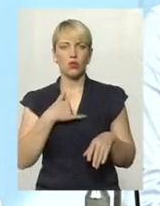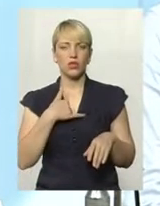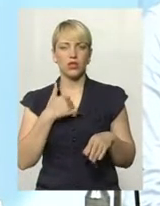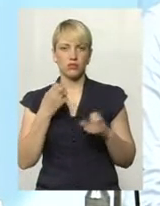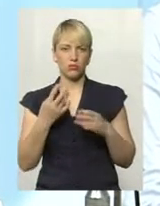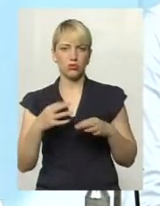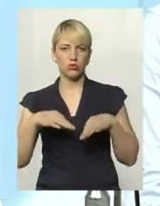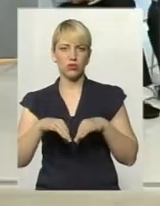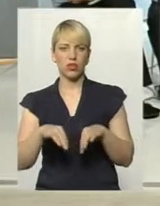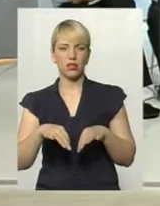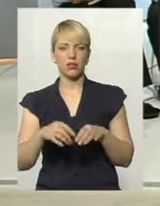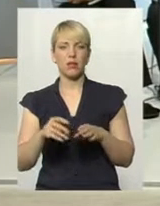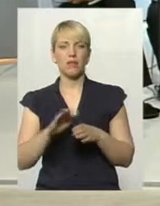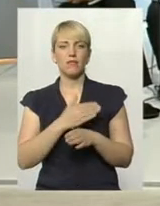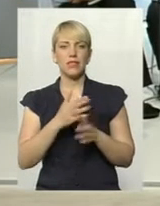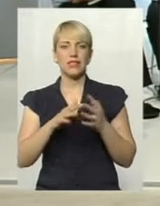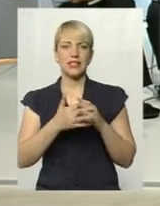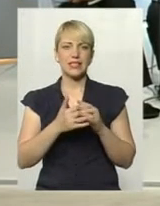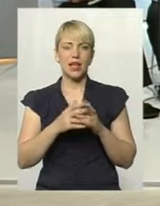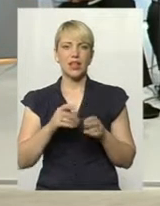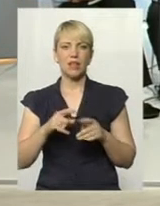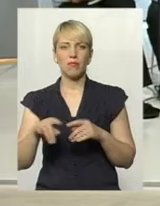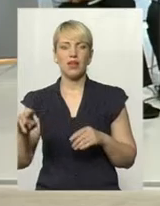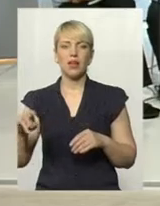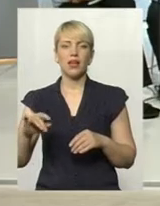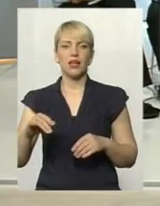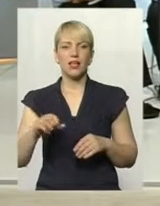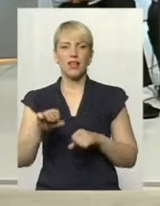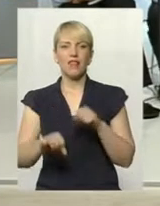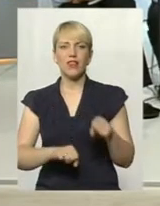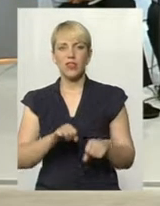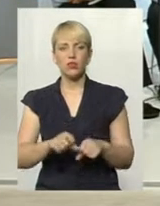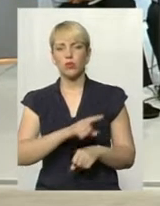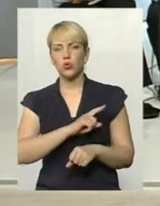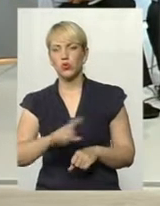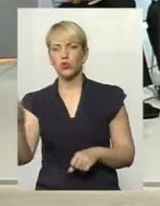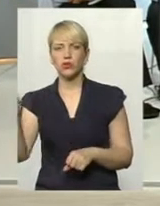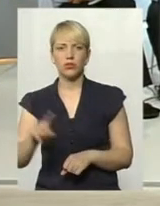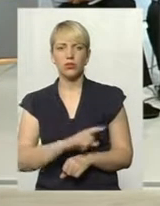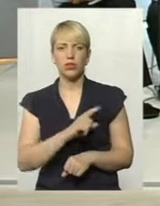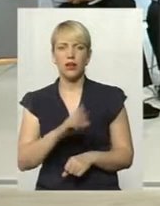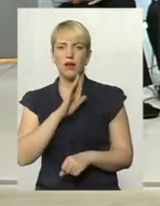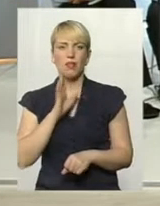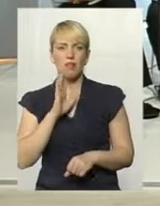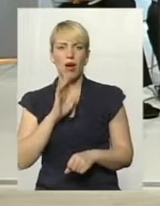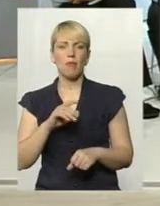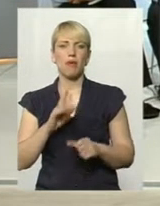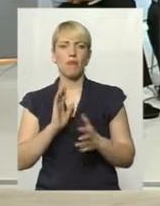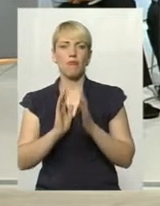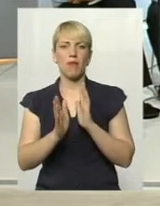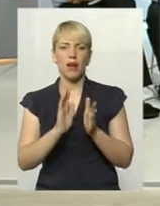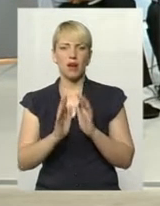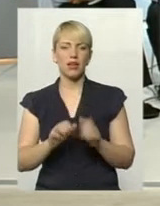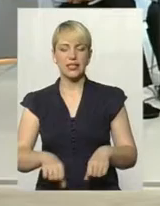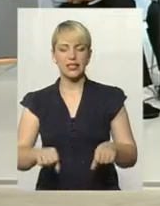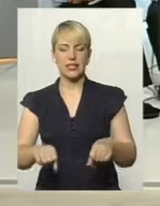частина між селами, літають на тих велосипедах в одну сторону, в другу сторону. Мами в парках біжать з каляскою в наушниках,